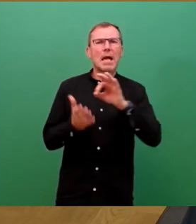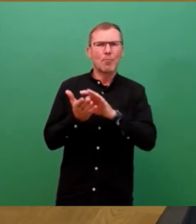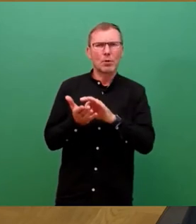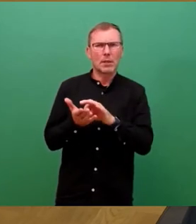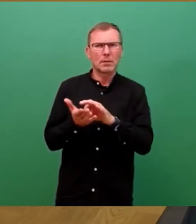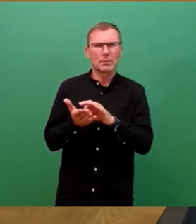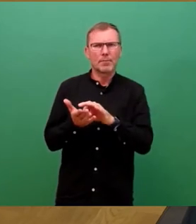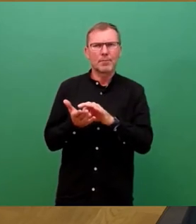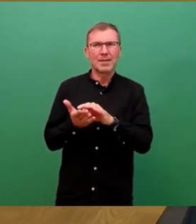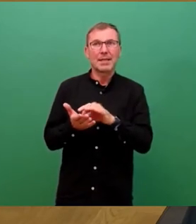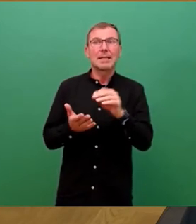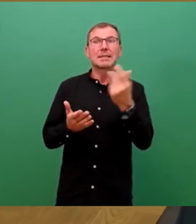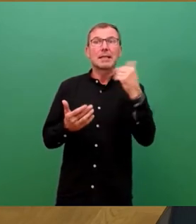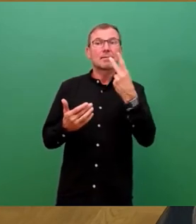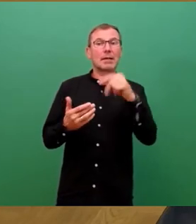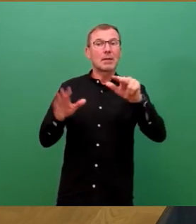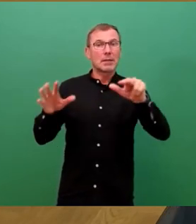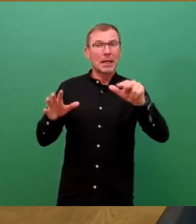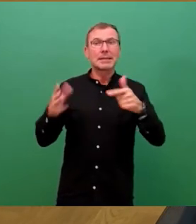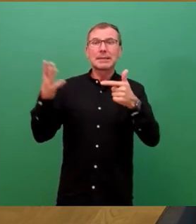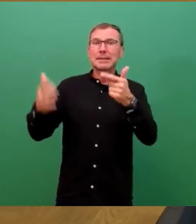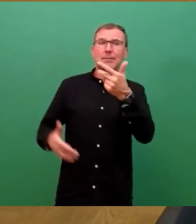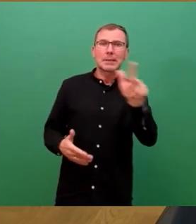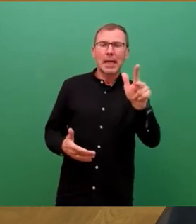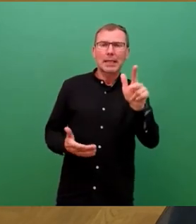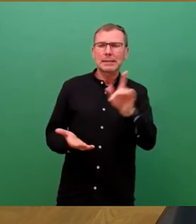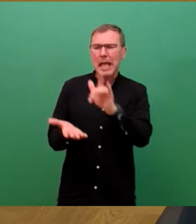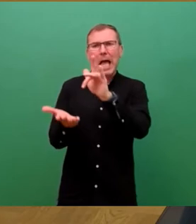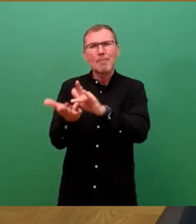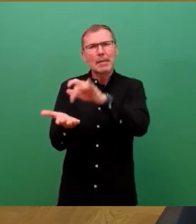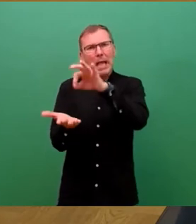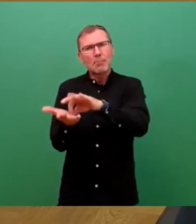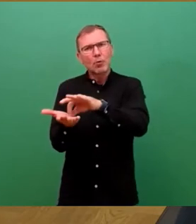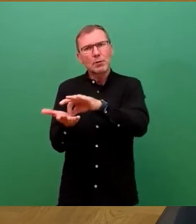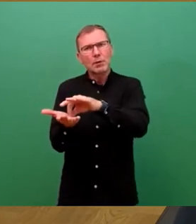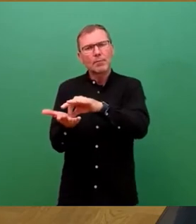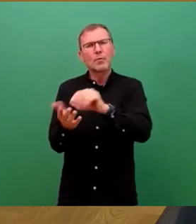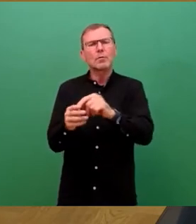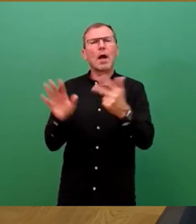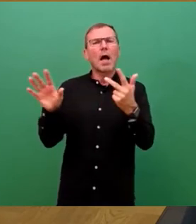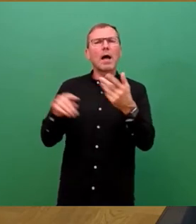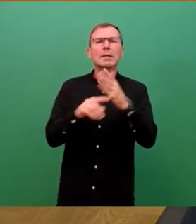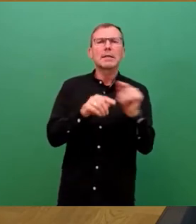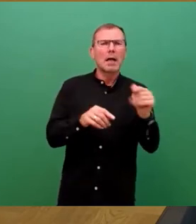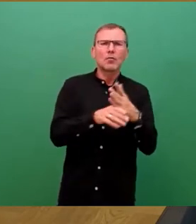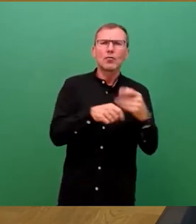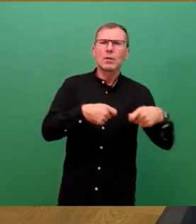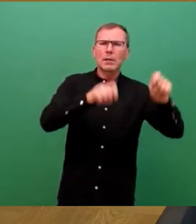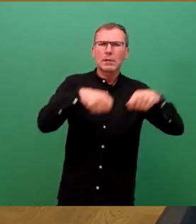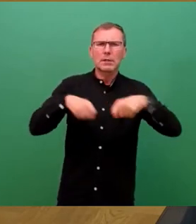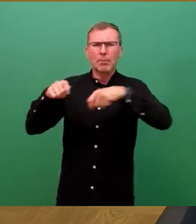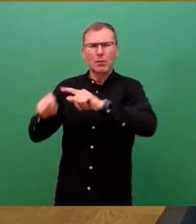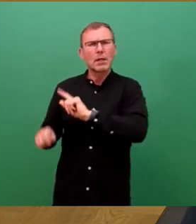wurden 37 solcher Mobi-Punkte vollständig und weitere acht teilweise errichtet. Bis Ende